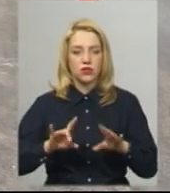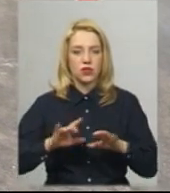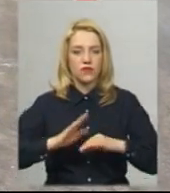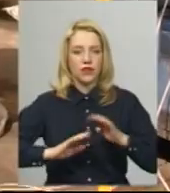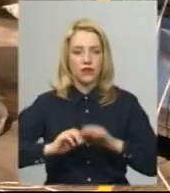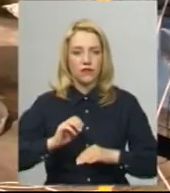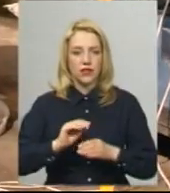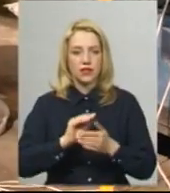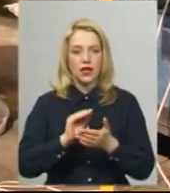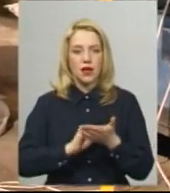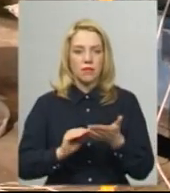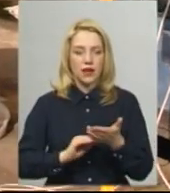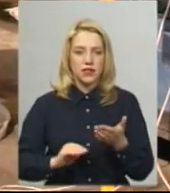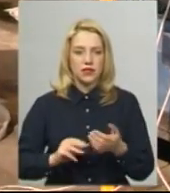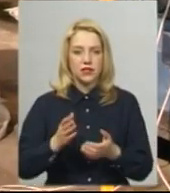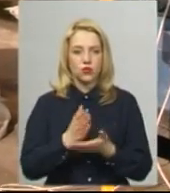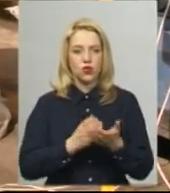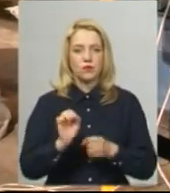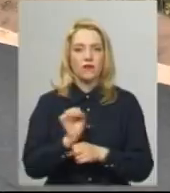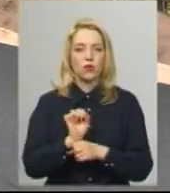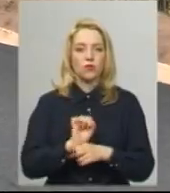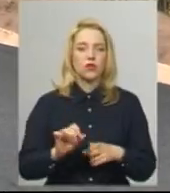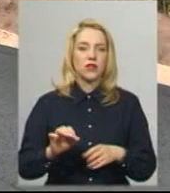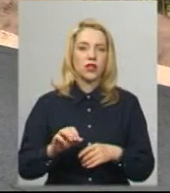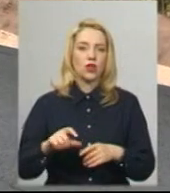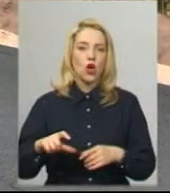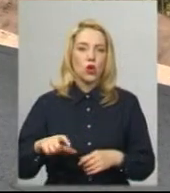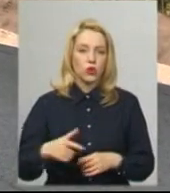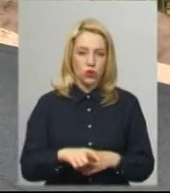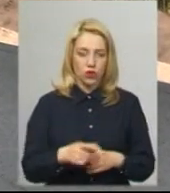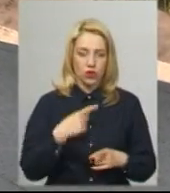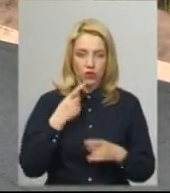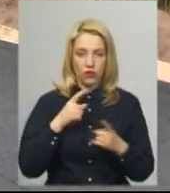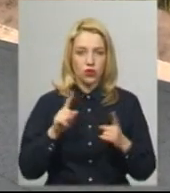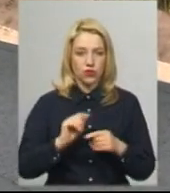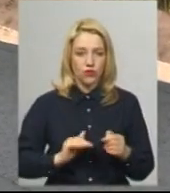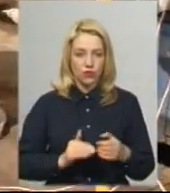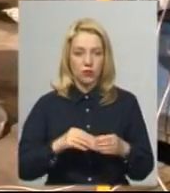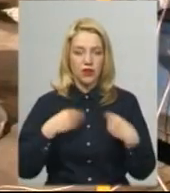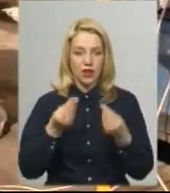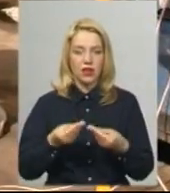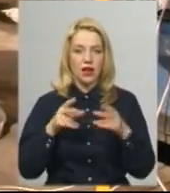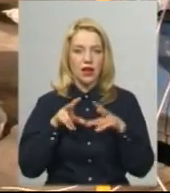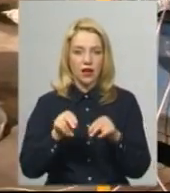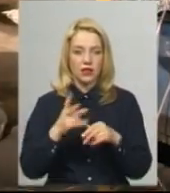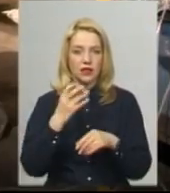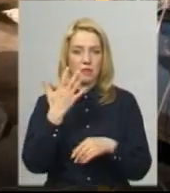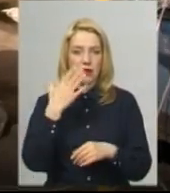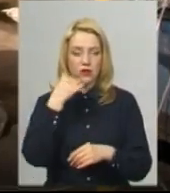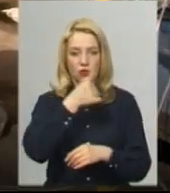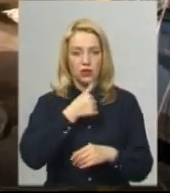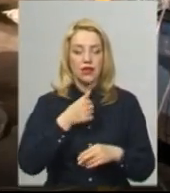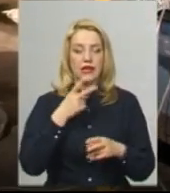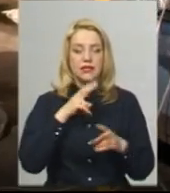Служби автомобільних доріг у Хмельницькій області Наталія Колодій. Та додає, підрядник дає гарантію на 5 років. За ходом виконання